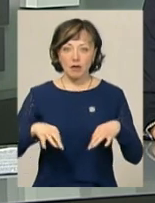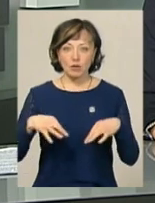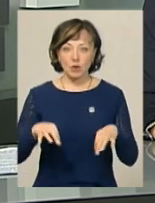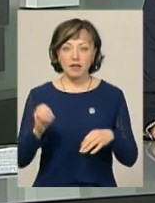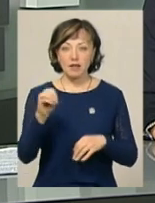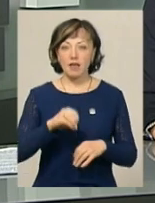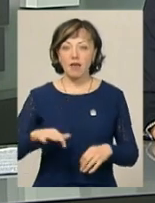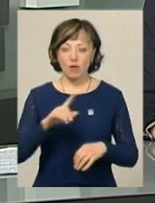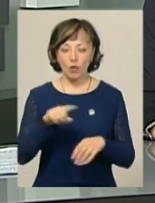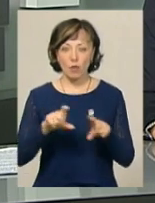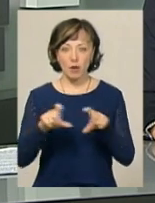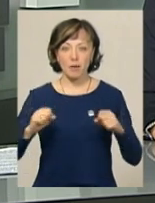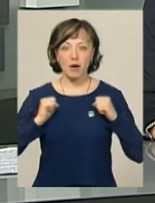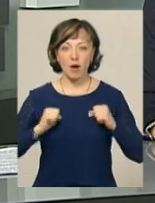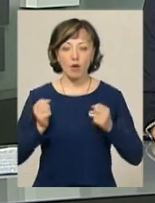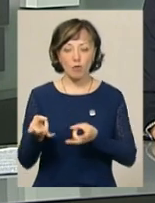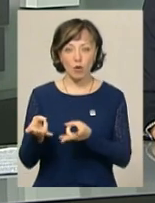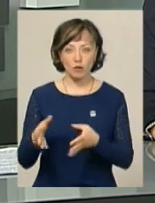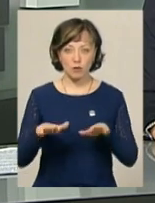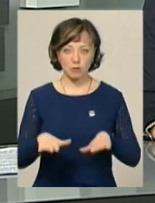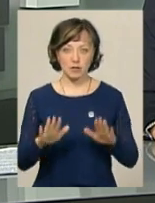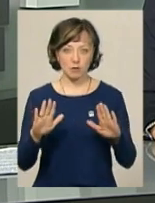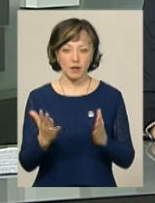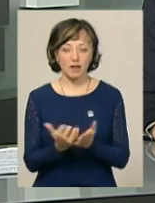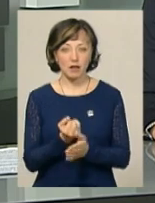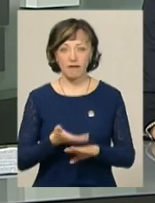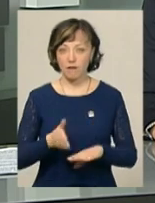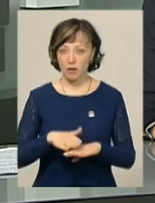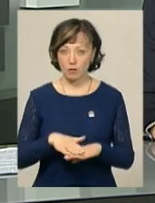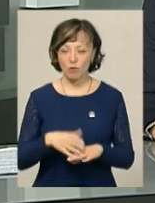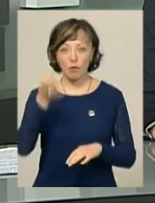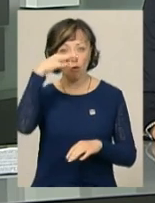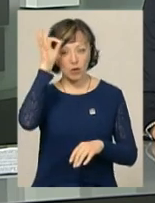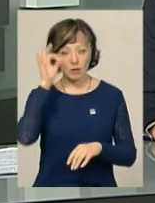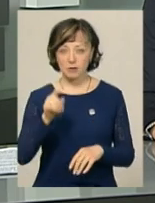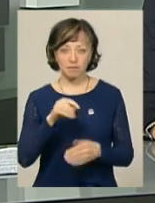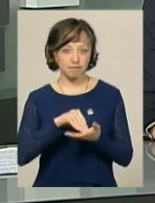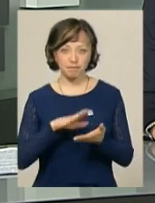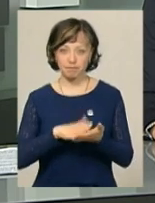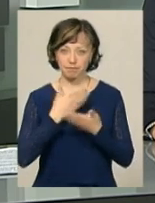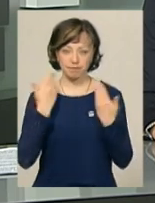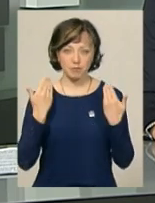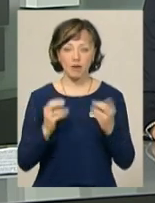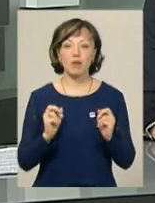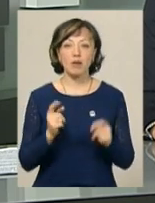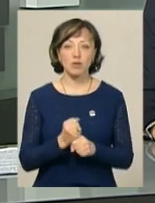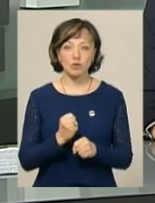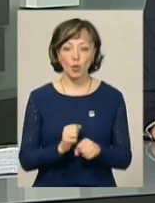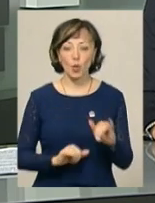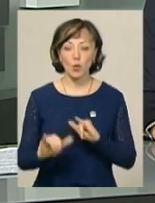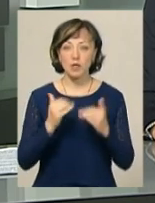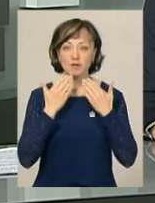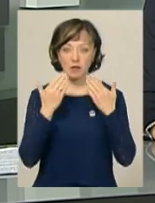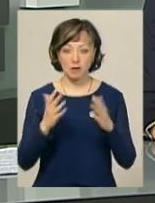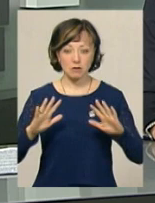євро-намерами намагаються покинути місце події. Віднайти їх важко, адже у поліції вони не зареєстровані. Як діяти та куди